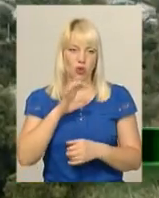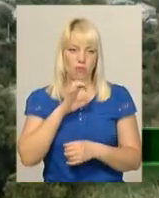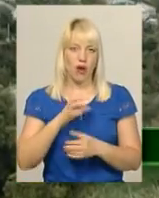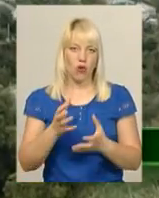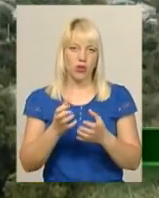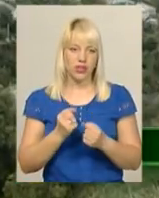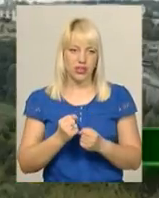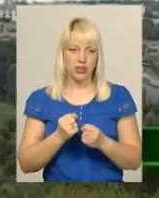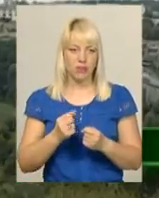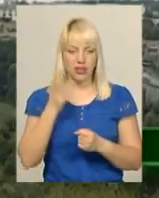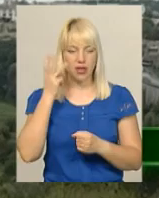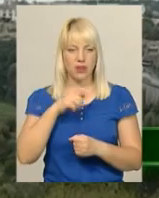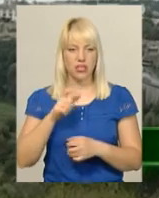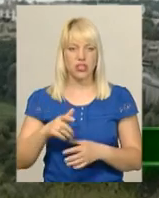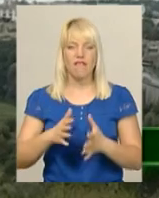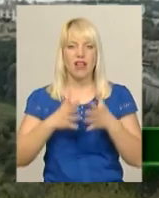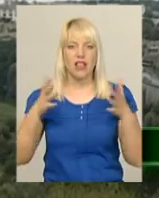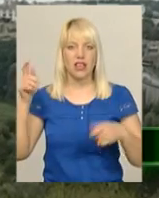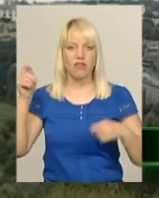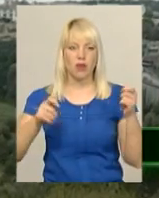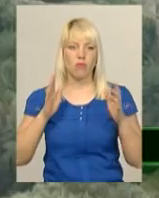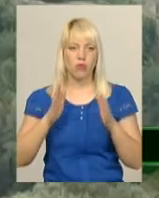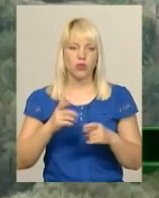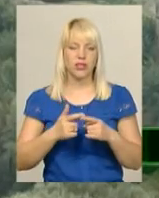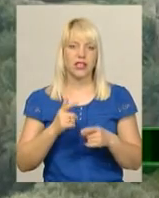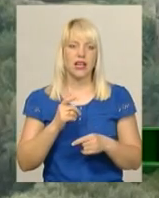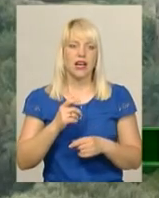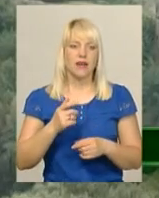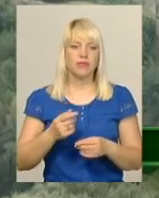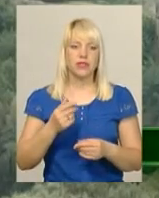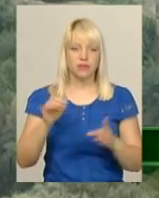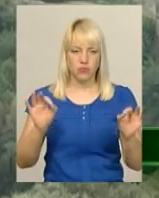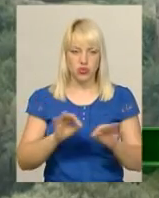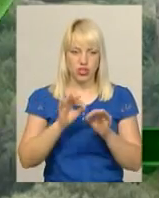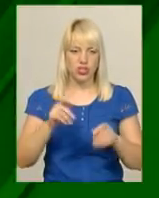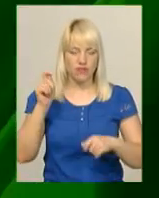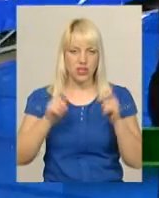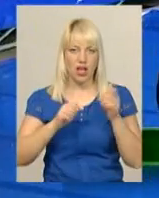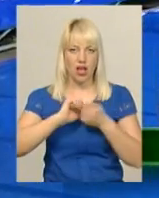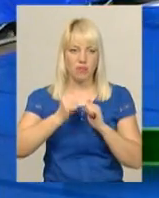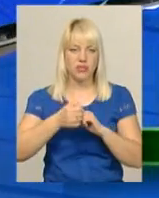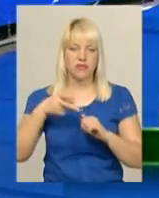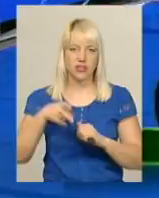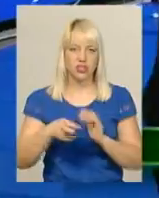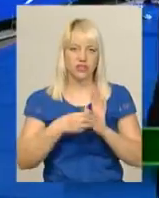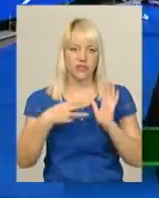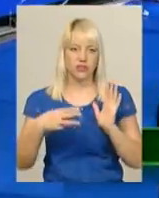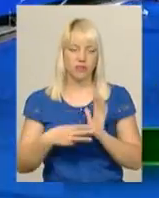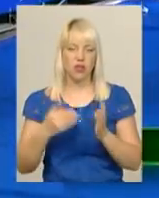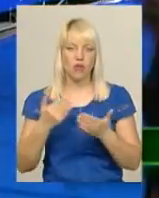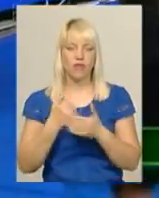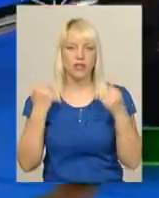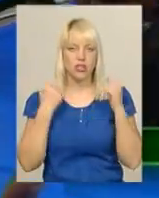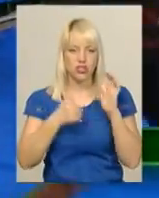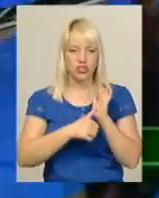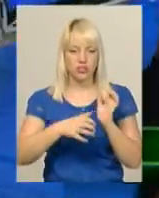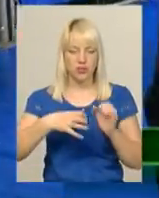фестиваль у місті Надсмотрищем відбудеться Гранд-фест Кам'янець весна 2018. Новини спорту. Шість медалей